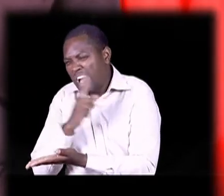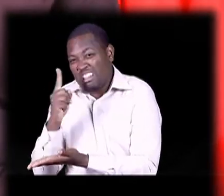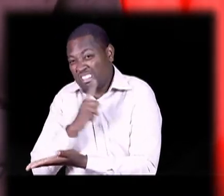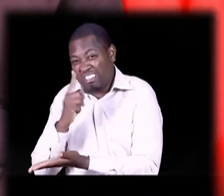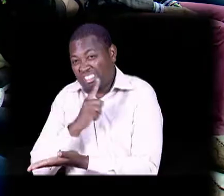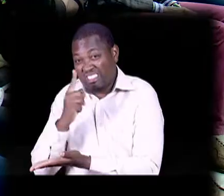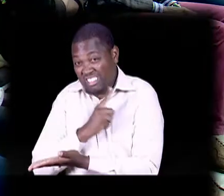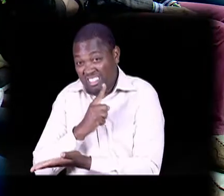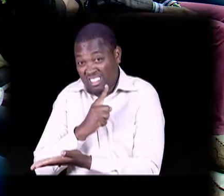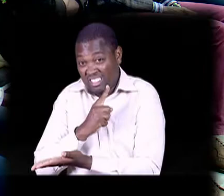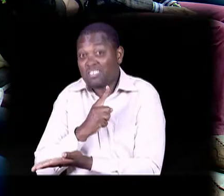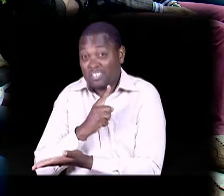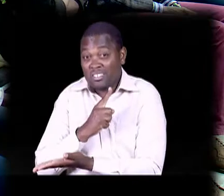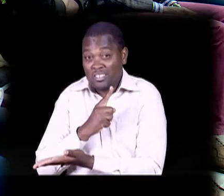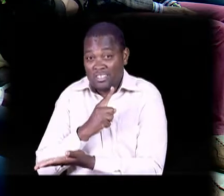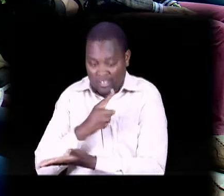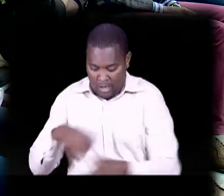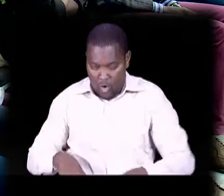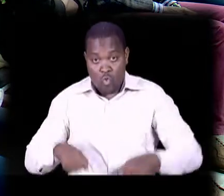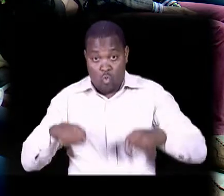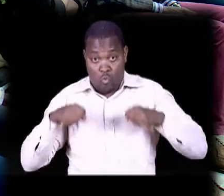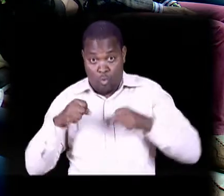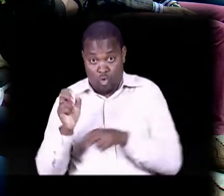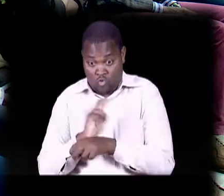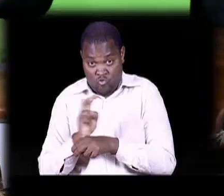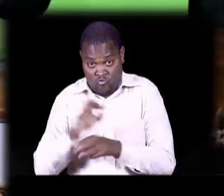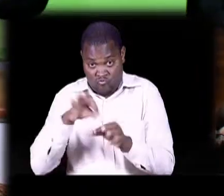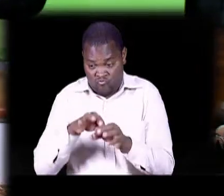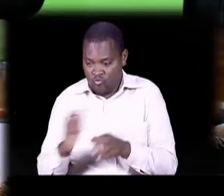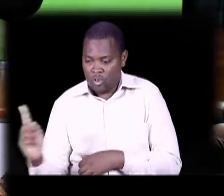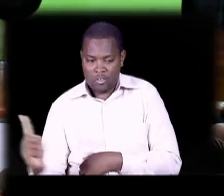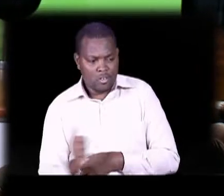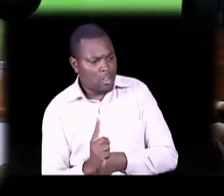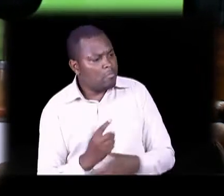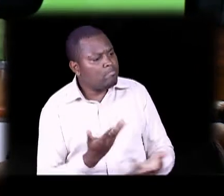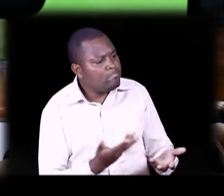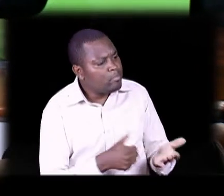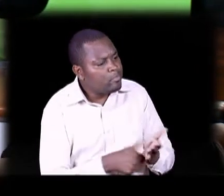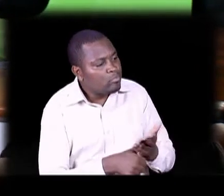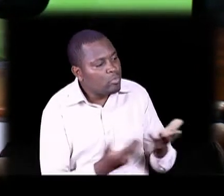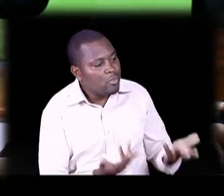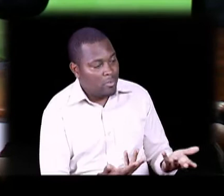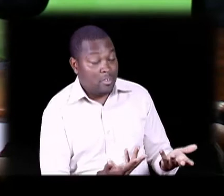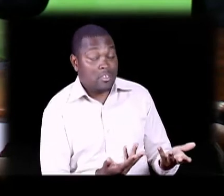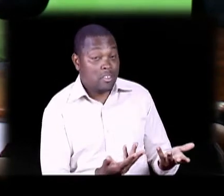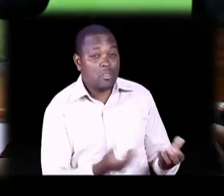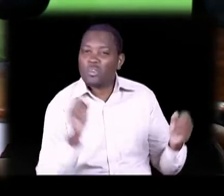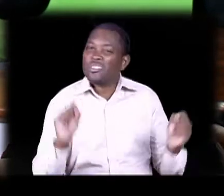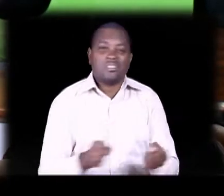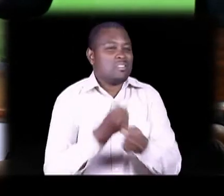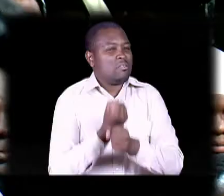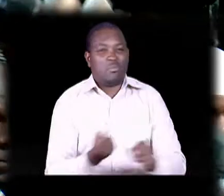kweni PO Presiding officer Hata fika pale Hakuulizo unashidaga Kwa hivo huta Weeza kupiga kura Marathini Kadisa